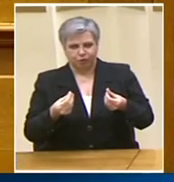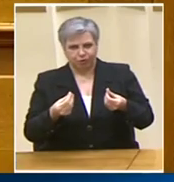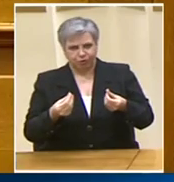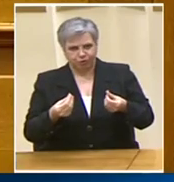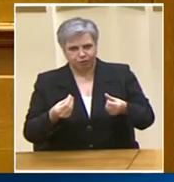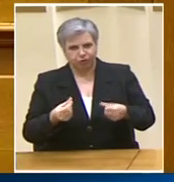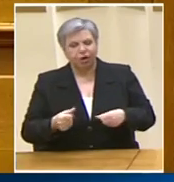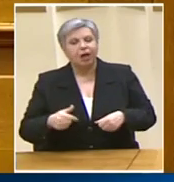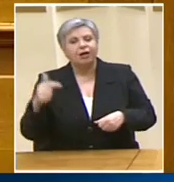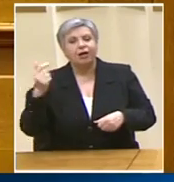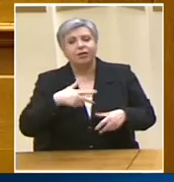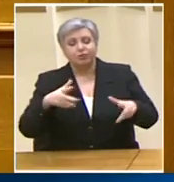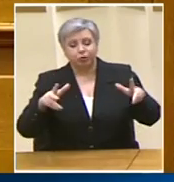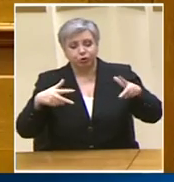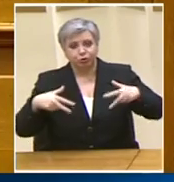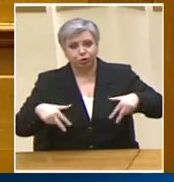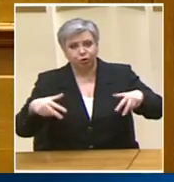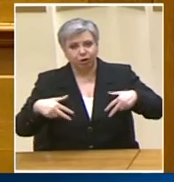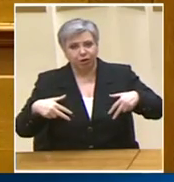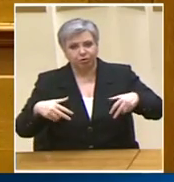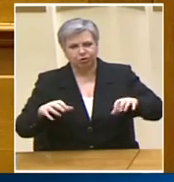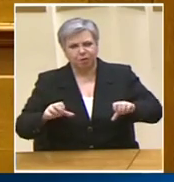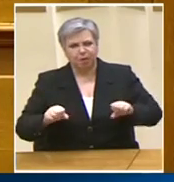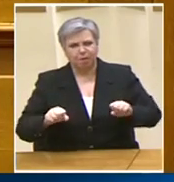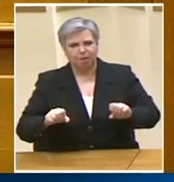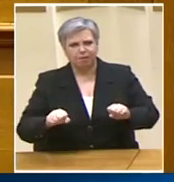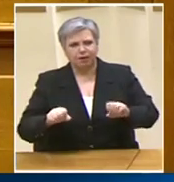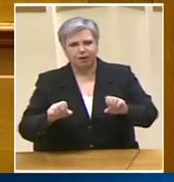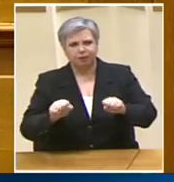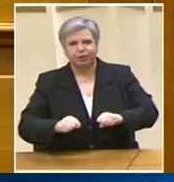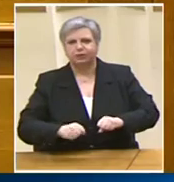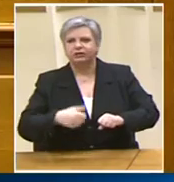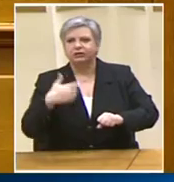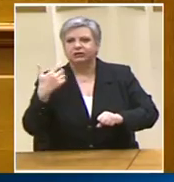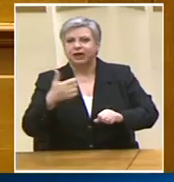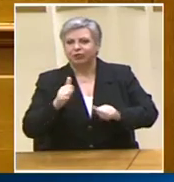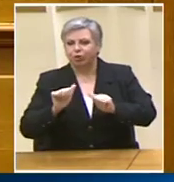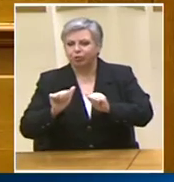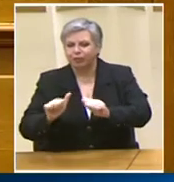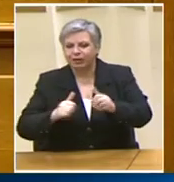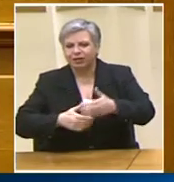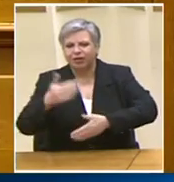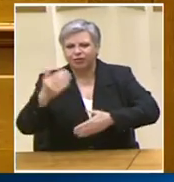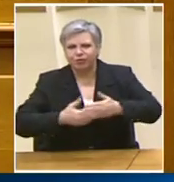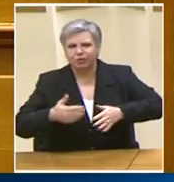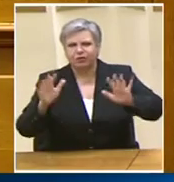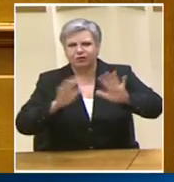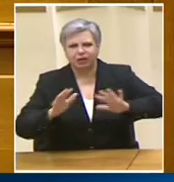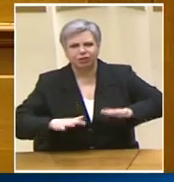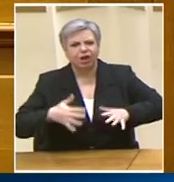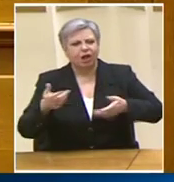επέλαση στο κράτος ο ασφιχτικός έλεγχος της ενημέρωσης και των ανεξάρτητων αρχών ο έλεγχος της